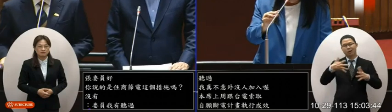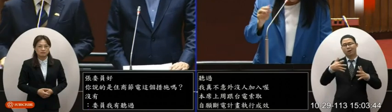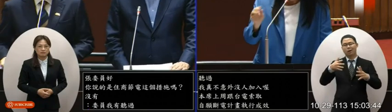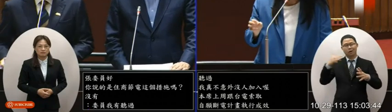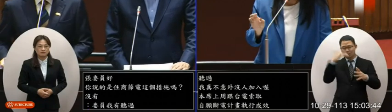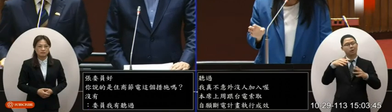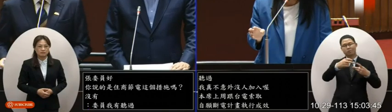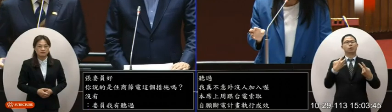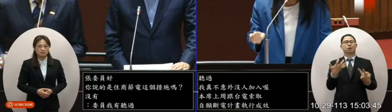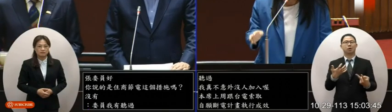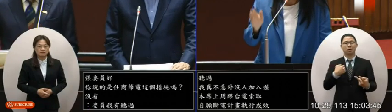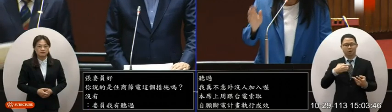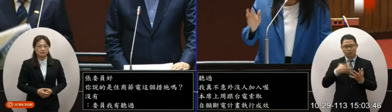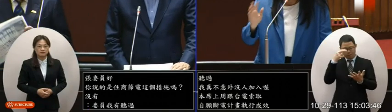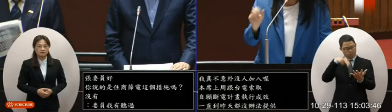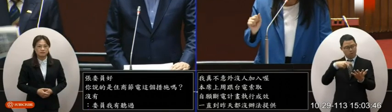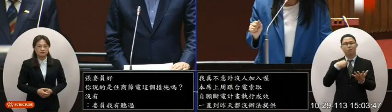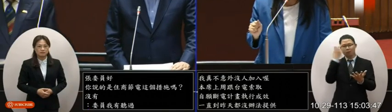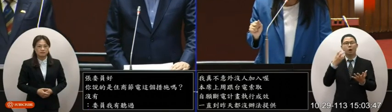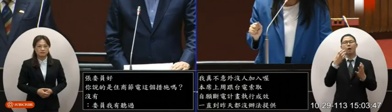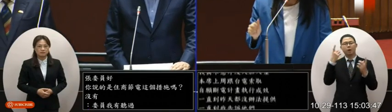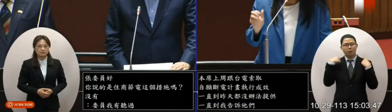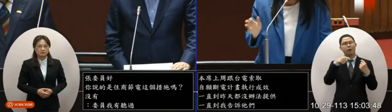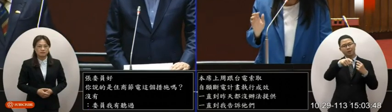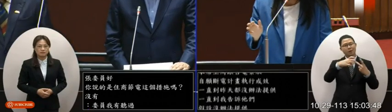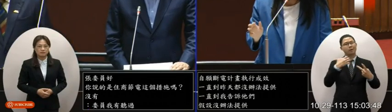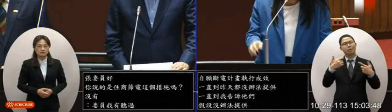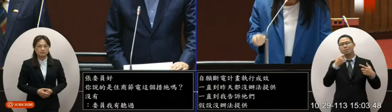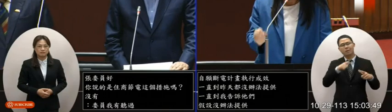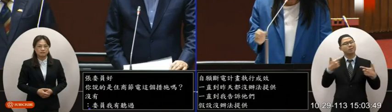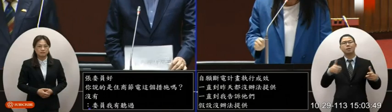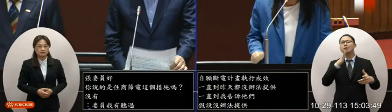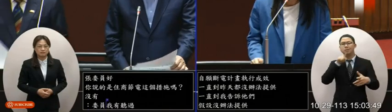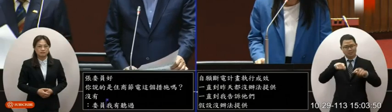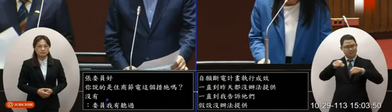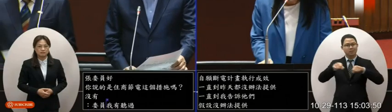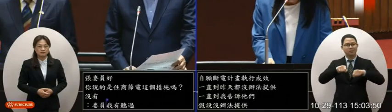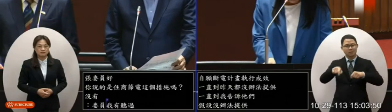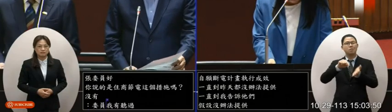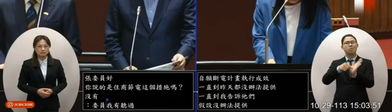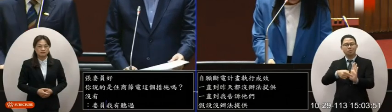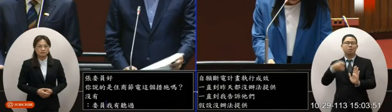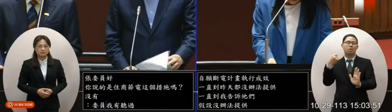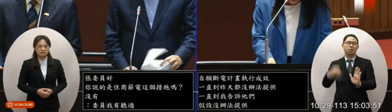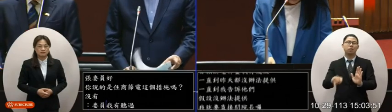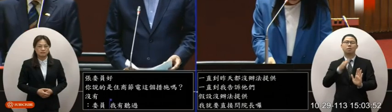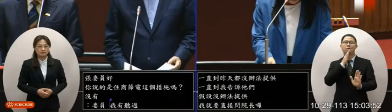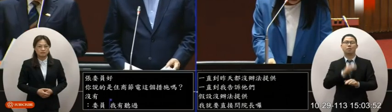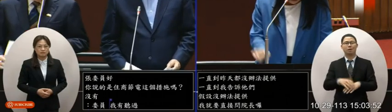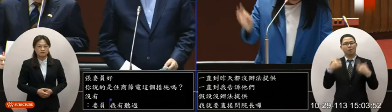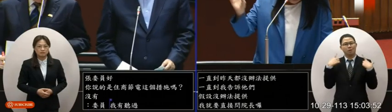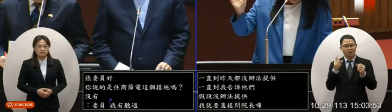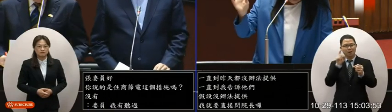他送來結果我發現喔原來不是他們不願意提供是因為計劃的成效太差了那本來